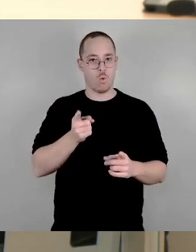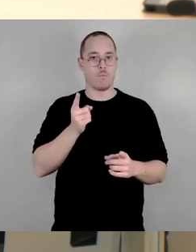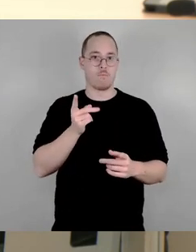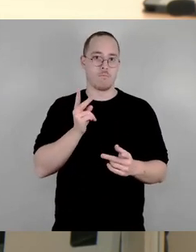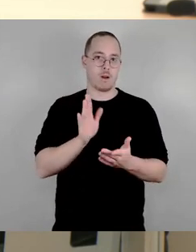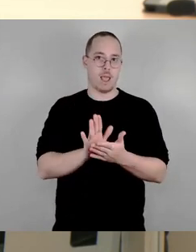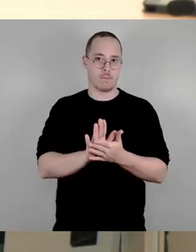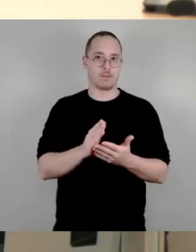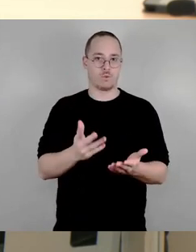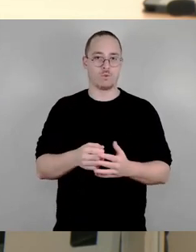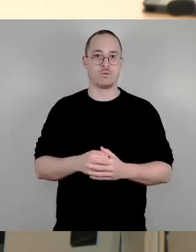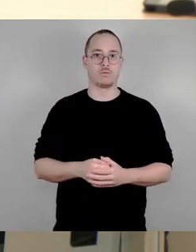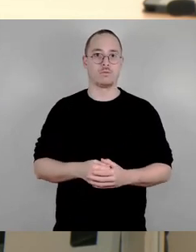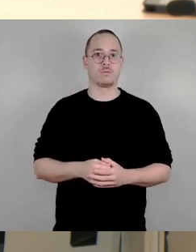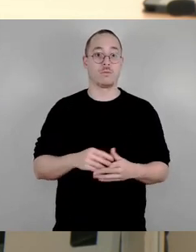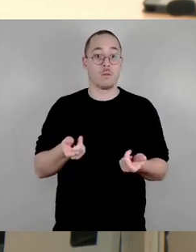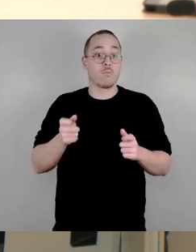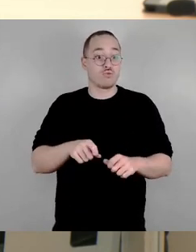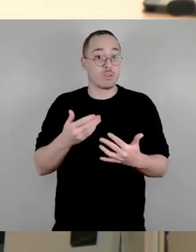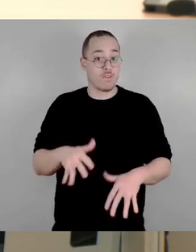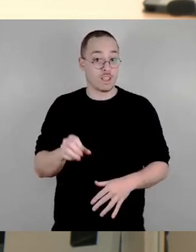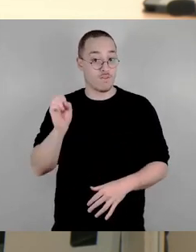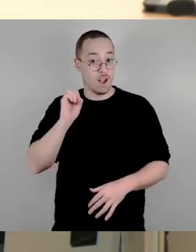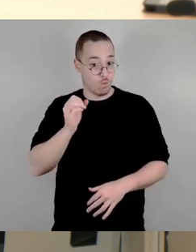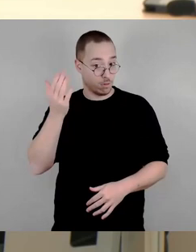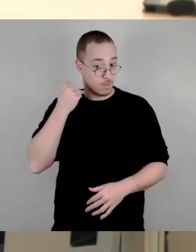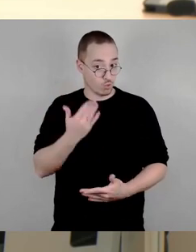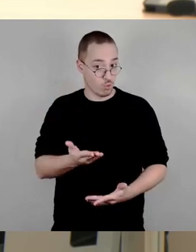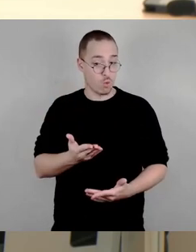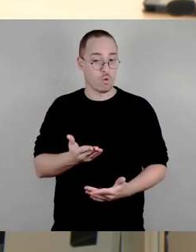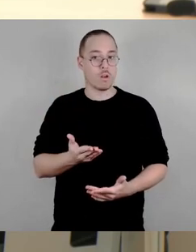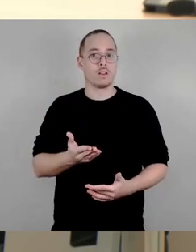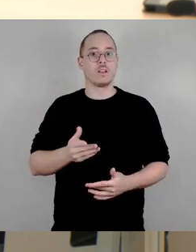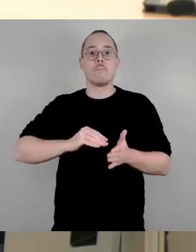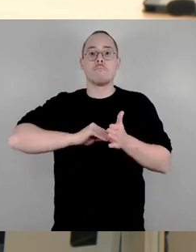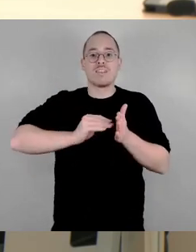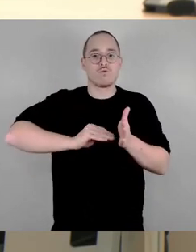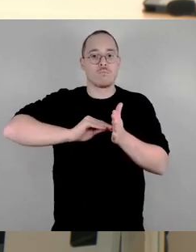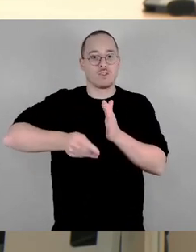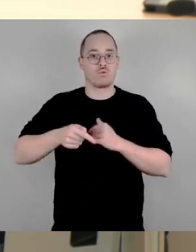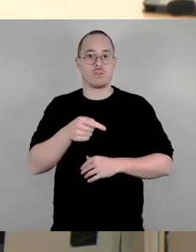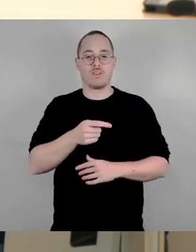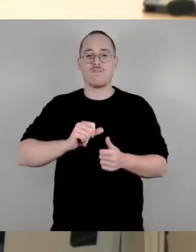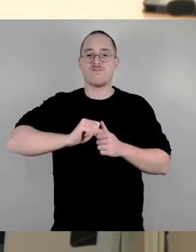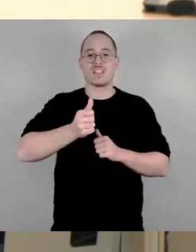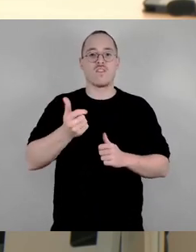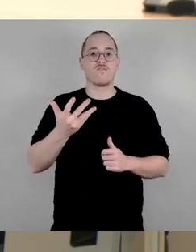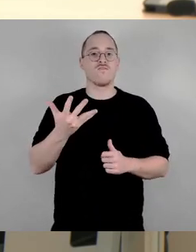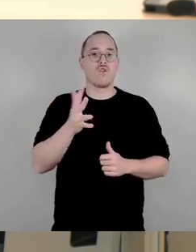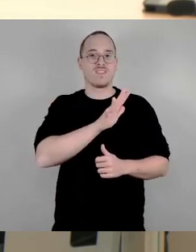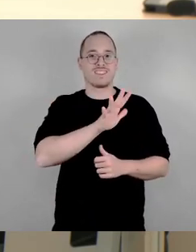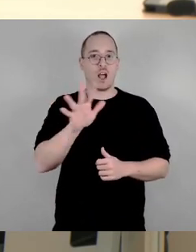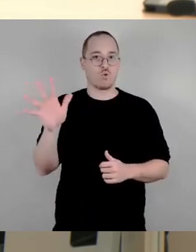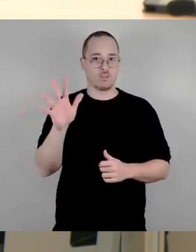einer Petition mit fast 5.000 Unterschriften, die auch breite Unterstützung von zahlreichen, ganz verschiedenen Institutionen hatte.